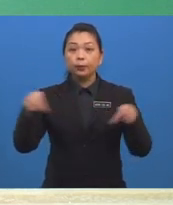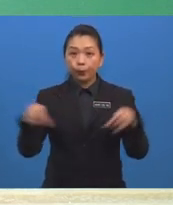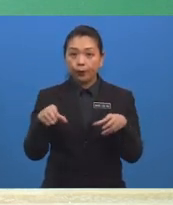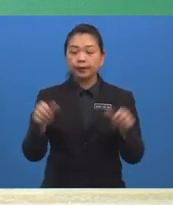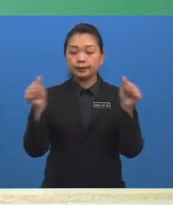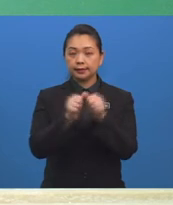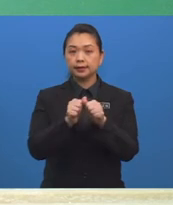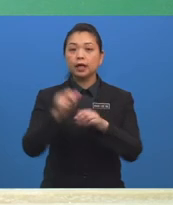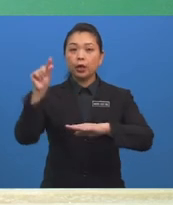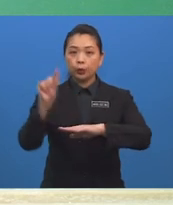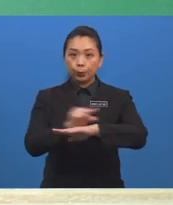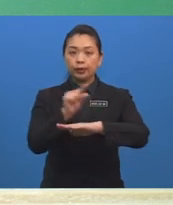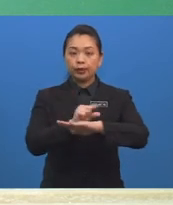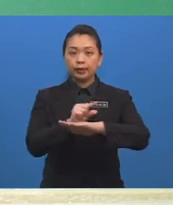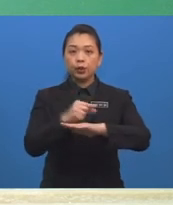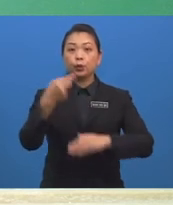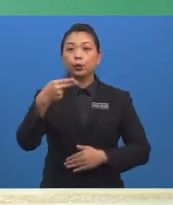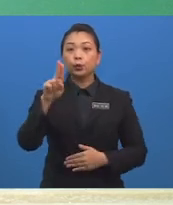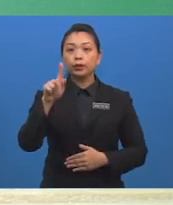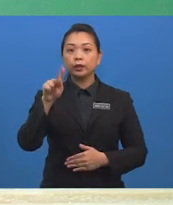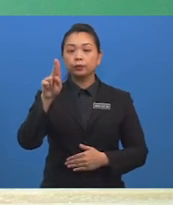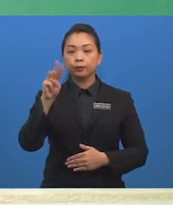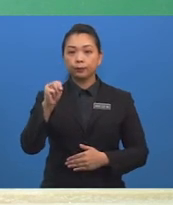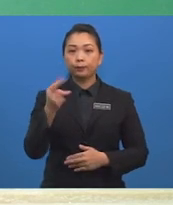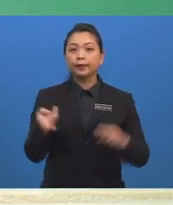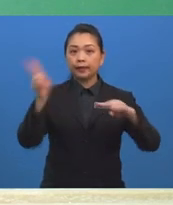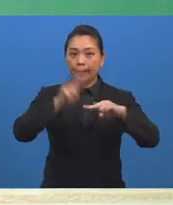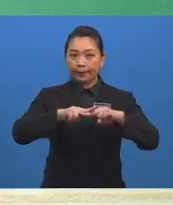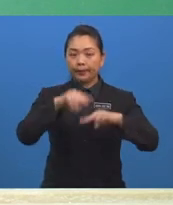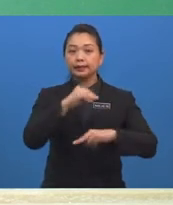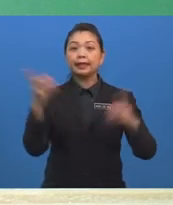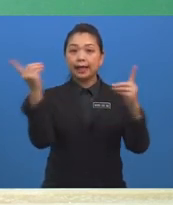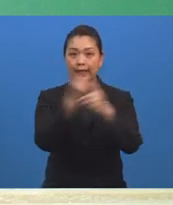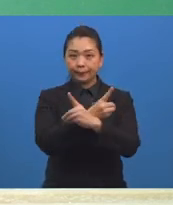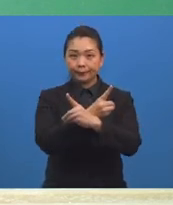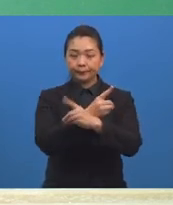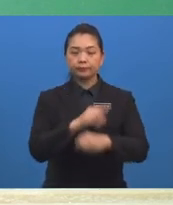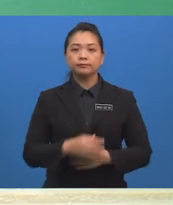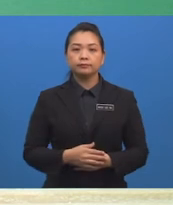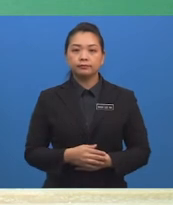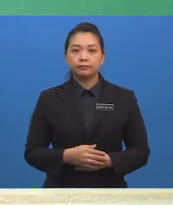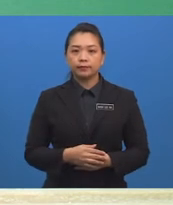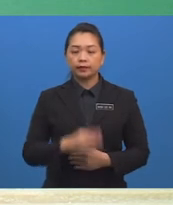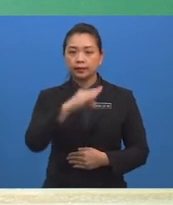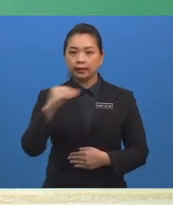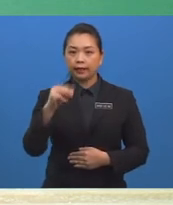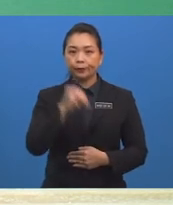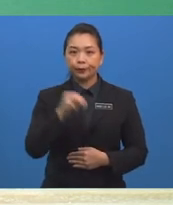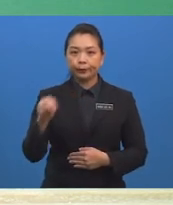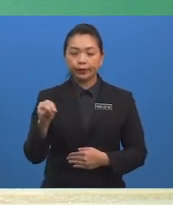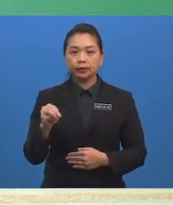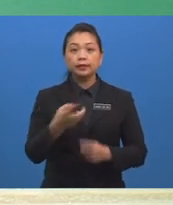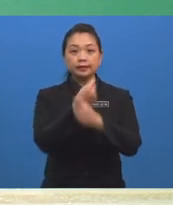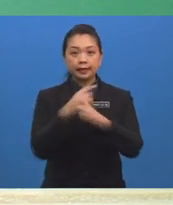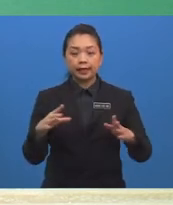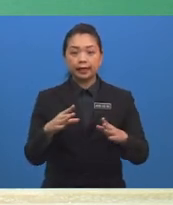dengan menggunakan hukum Penambahan dan pendaraban Serta murid-murid juga